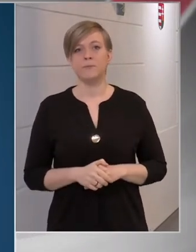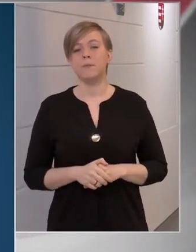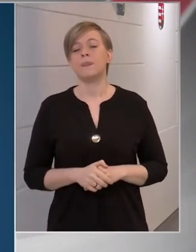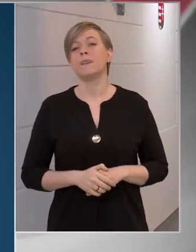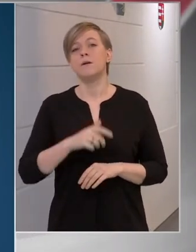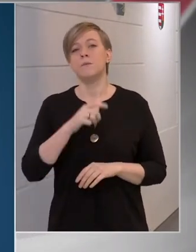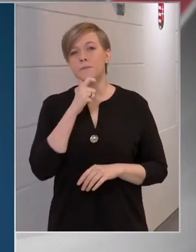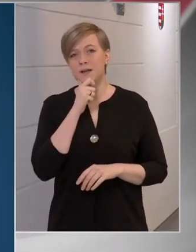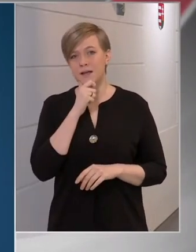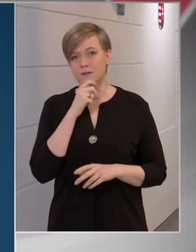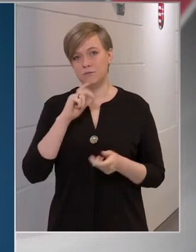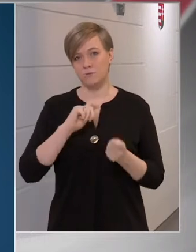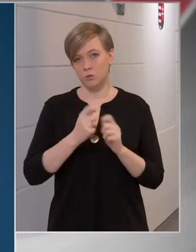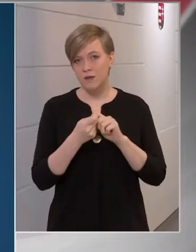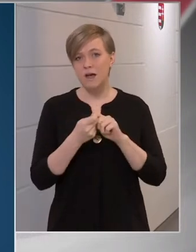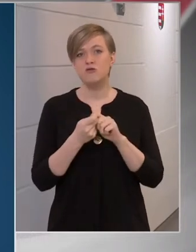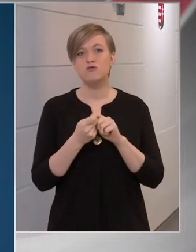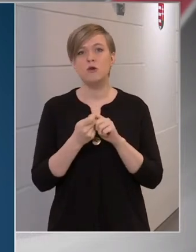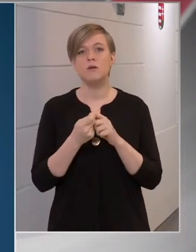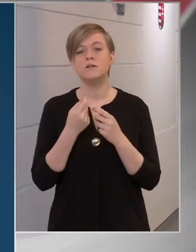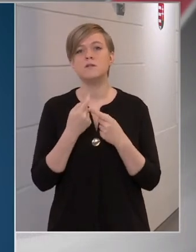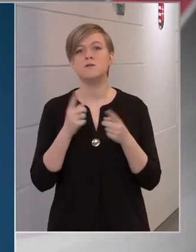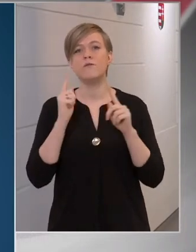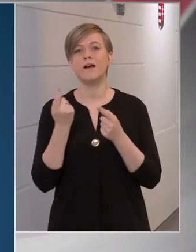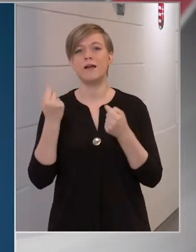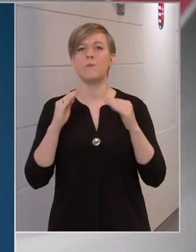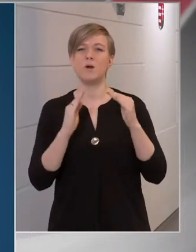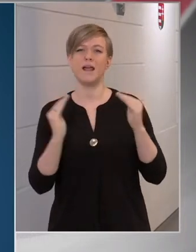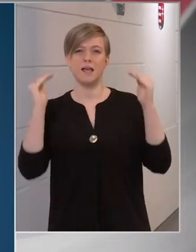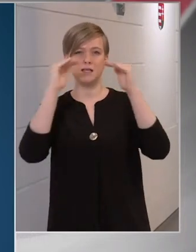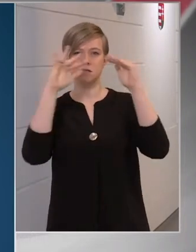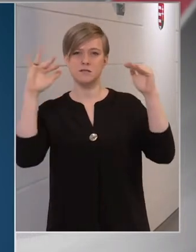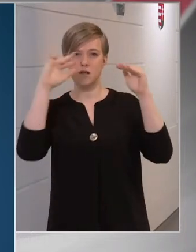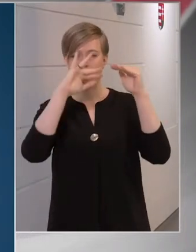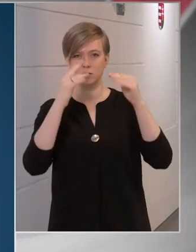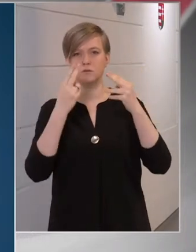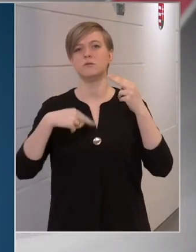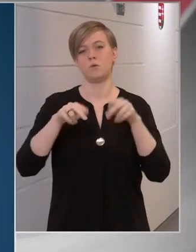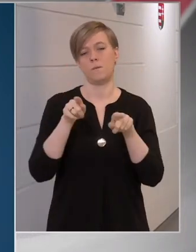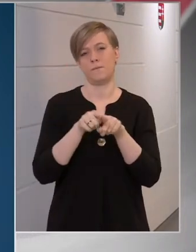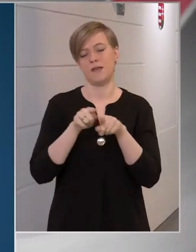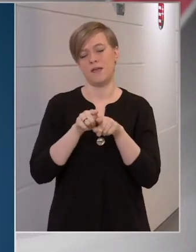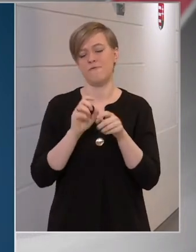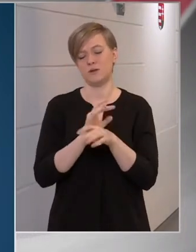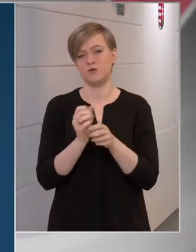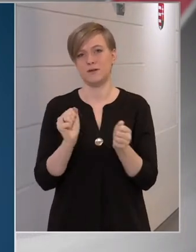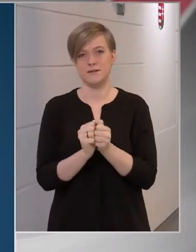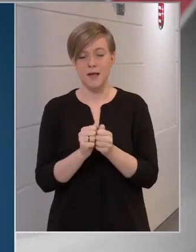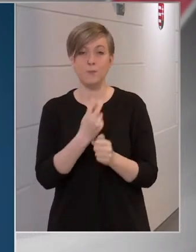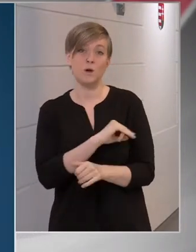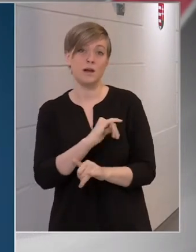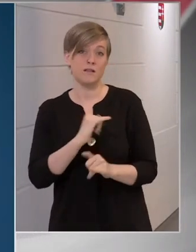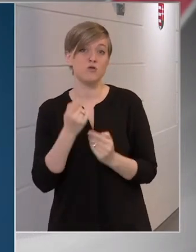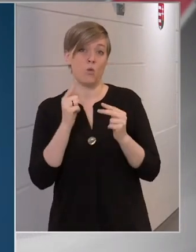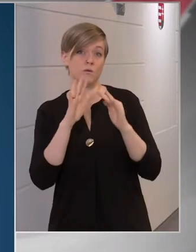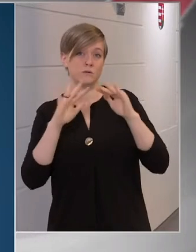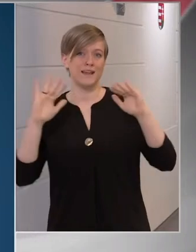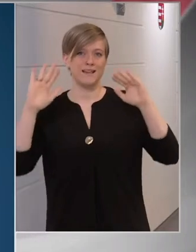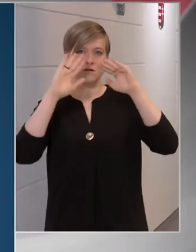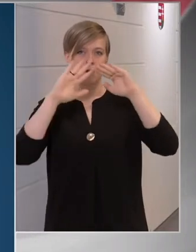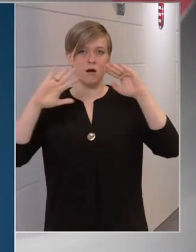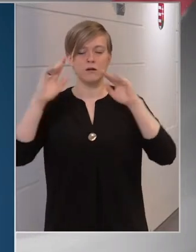a Szlovákiából jött, ezért az északi ország részben lényegesen magasabb a fertőzés. Ez az ötségi szám, és a kórházakban is ott van